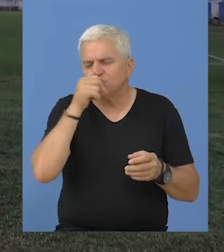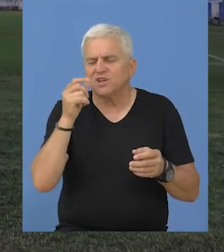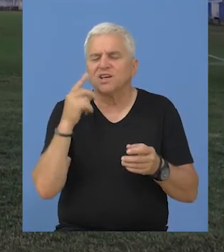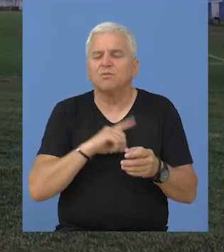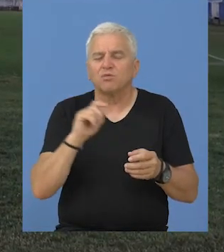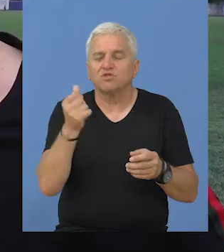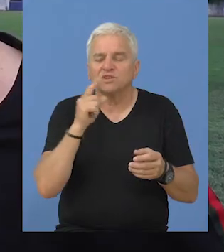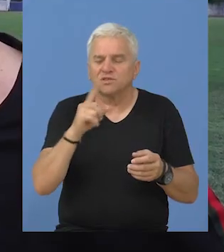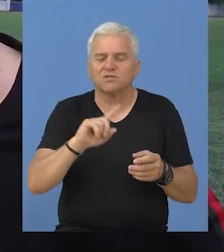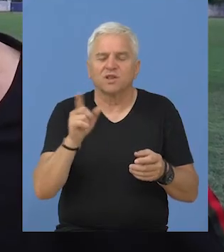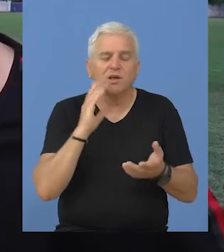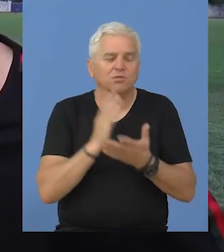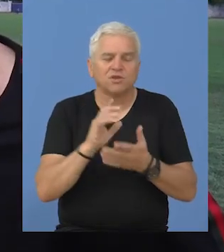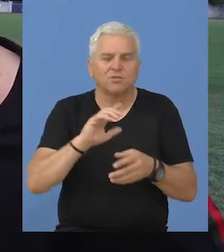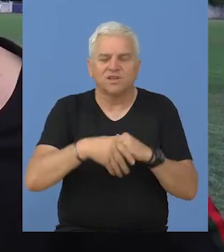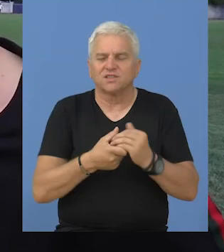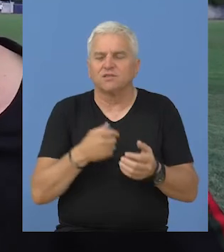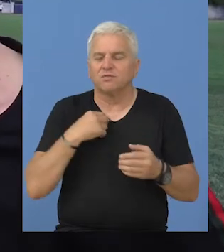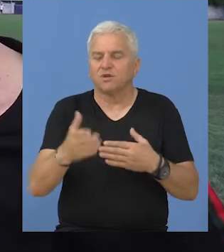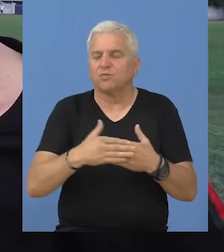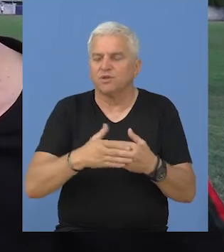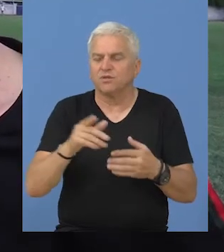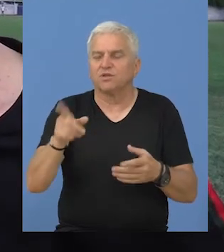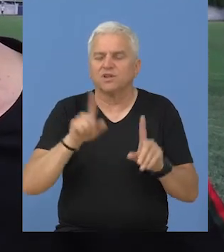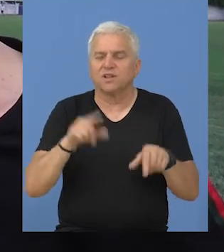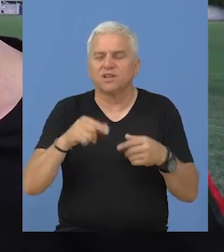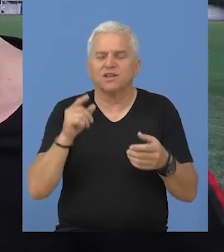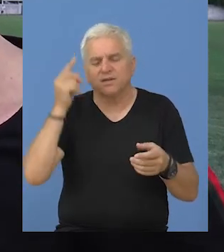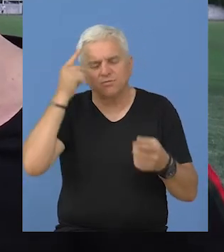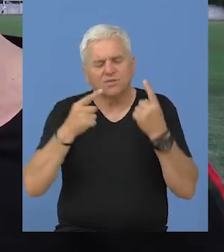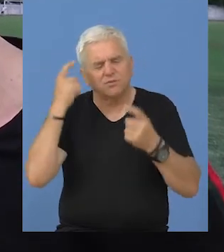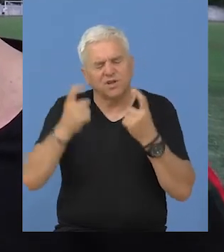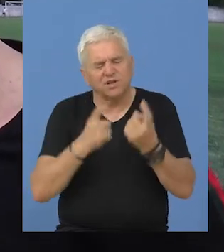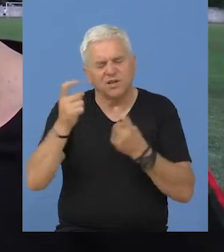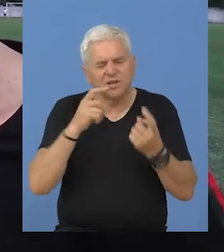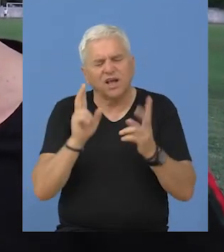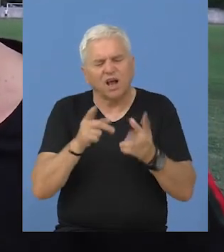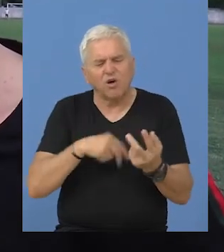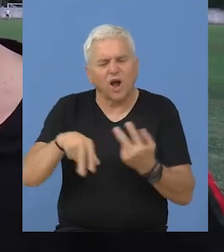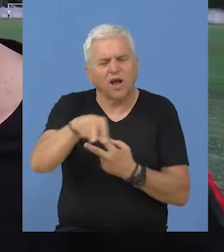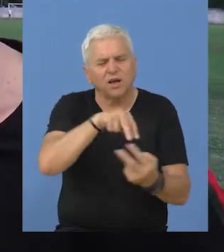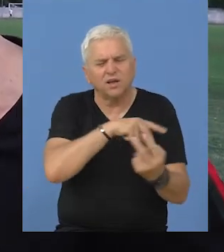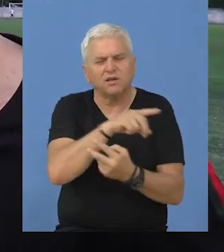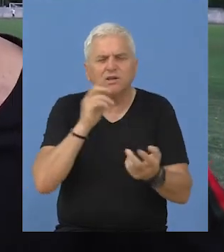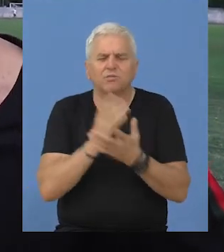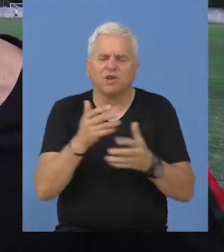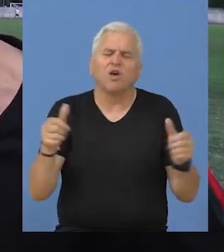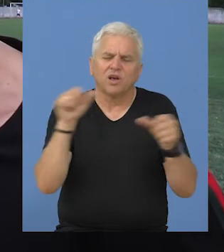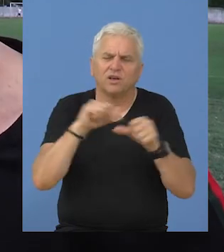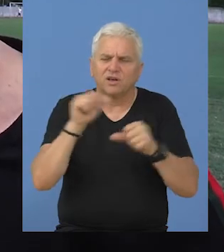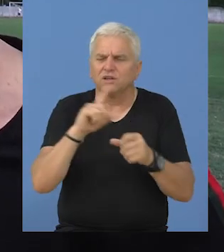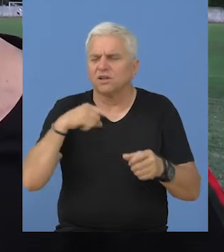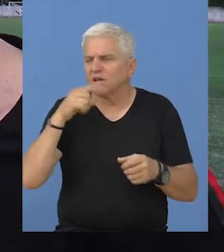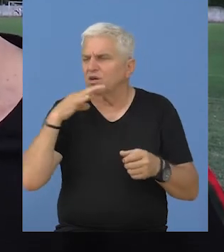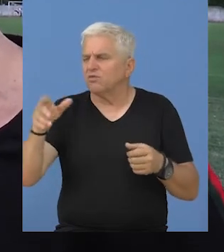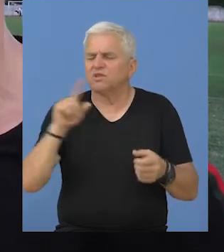materializujemo šanse. Ne mogu da ne budem nezadovoljan. I pristupom, i nekim taktičkim zamislima, i kretanjem, bilo je normalno grešaka